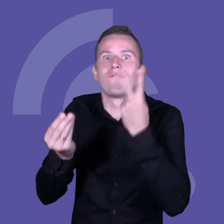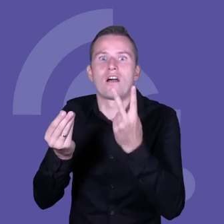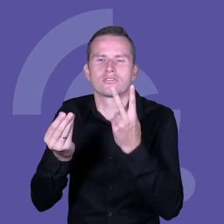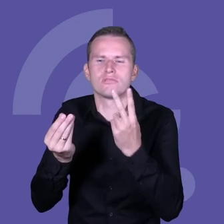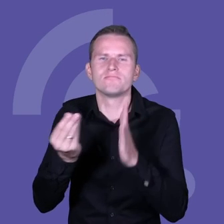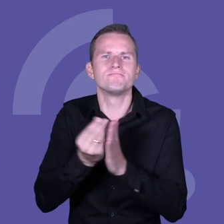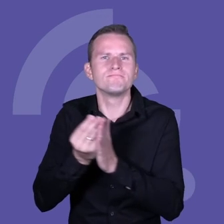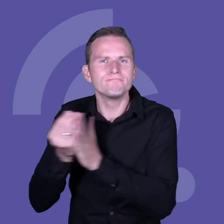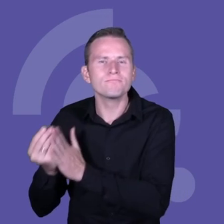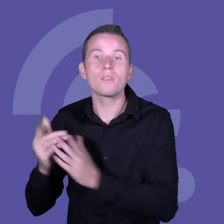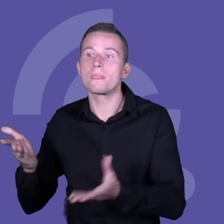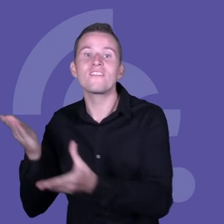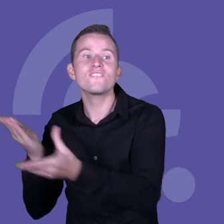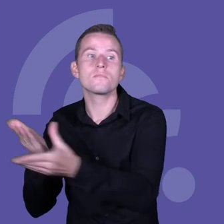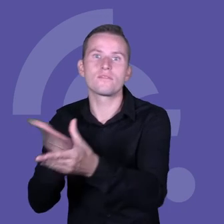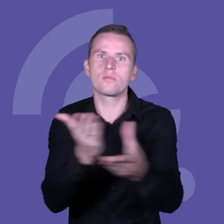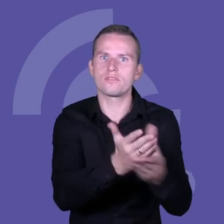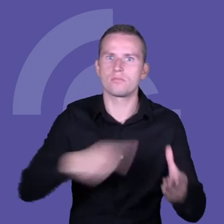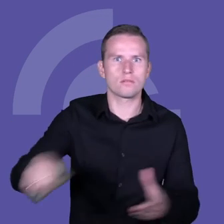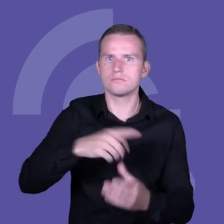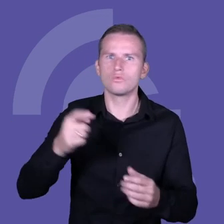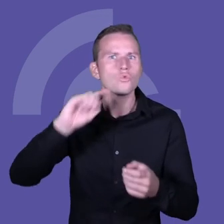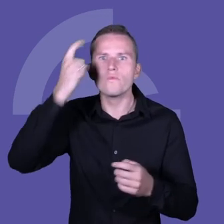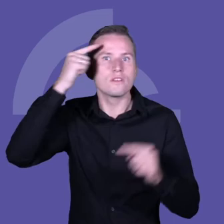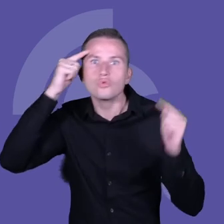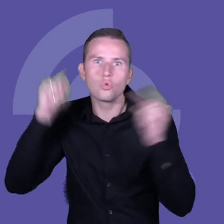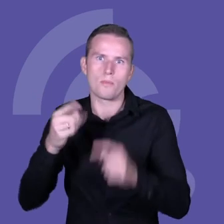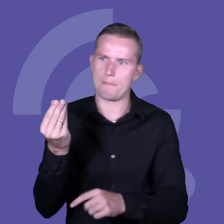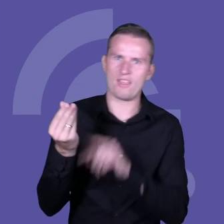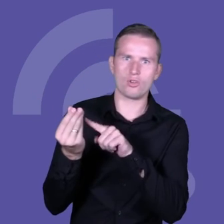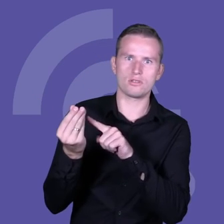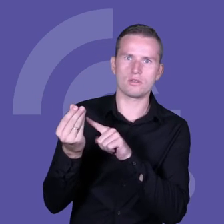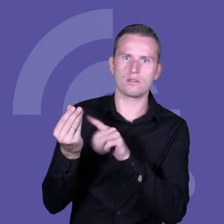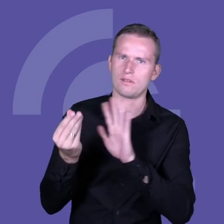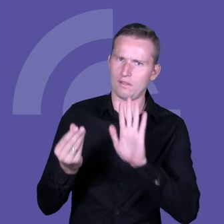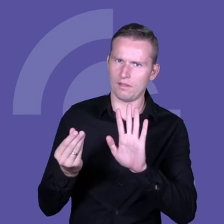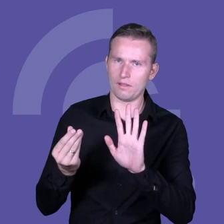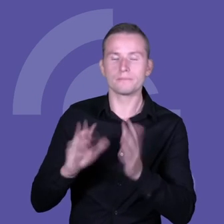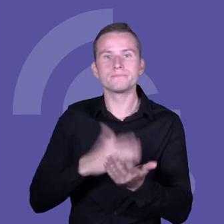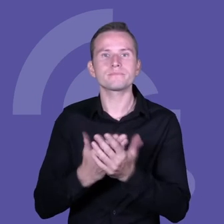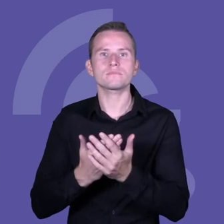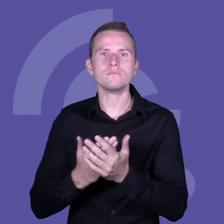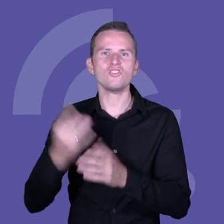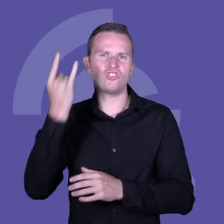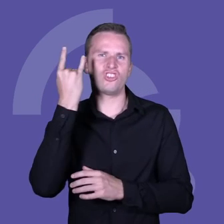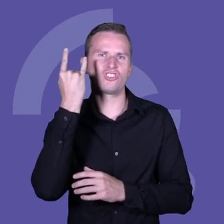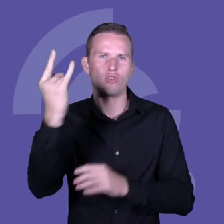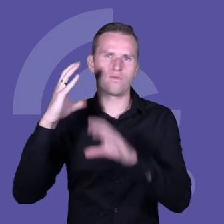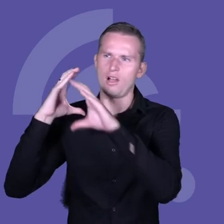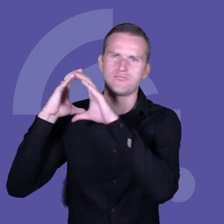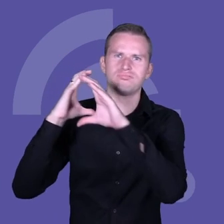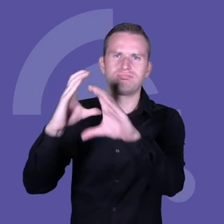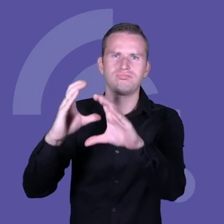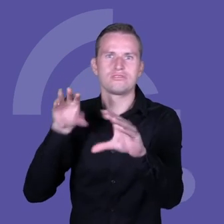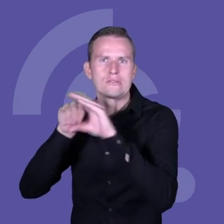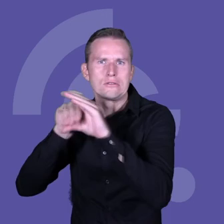szczególnie wyraźnie. Żeby wjechały duże ciężarówki, napełnione gotówką, jeździły po Polsce